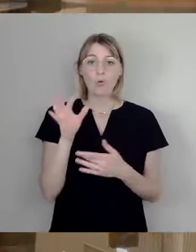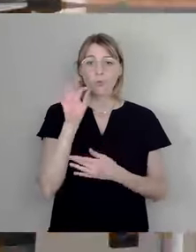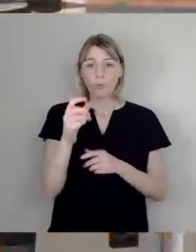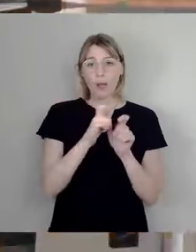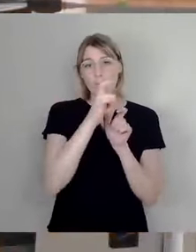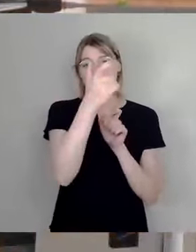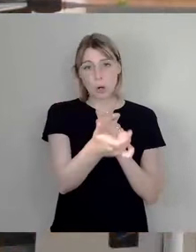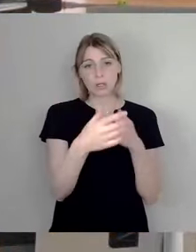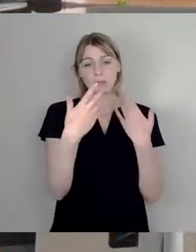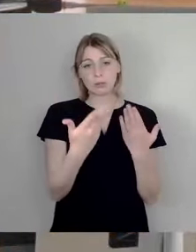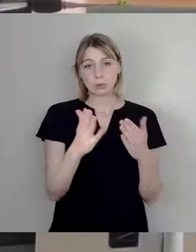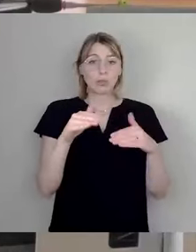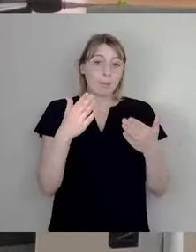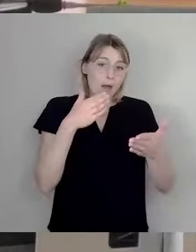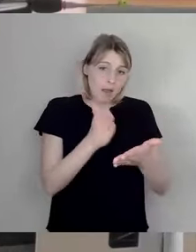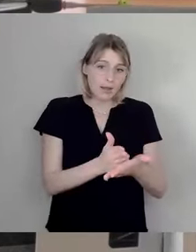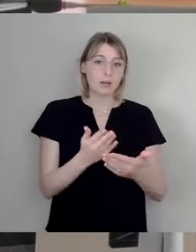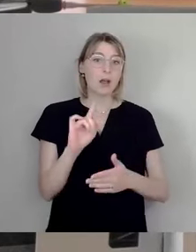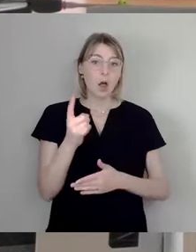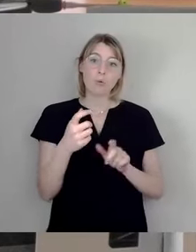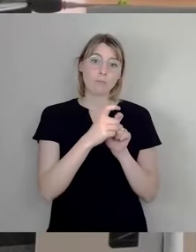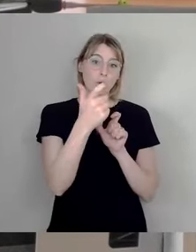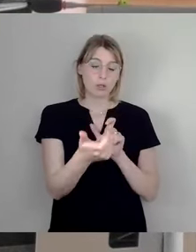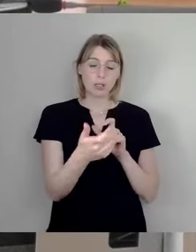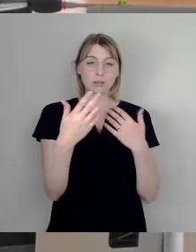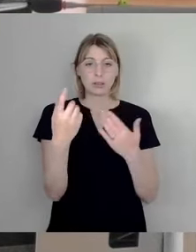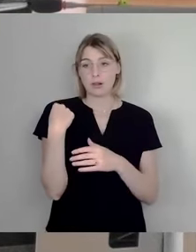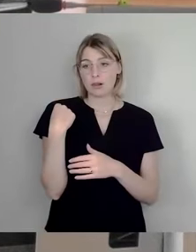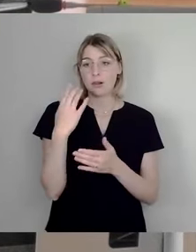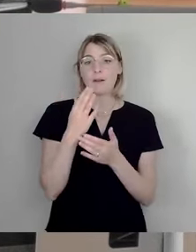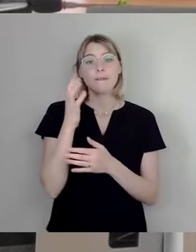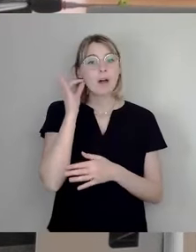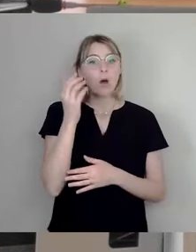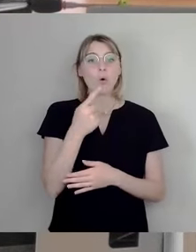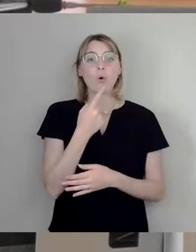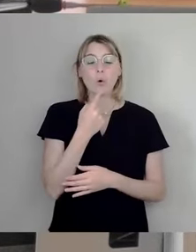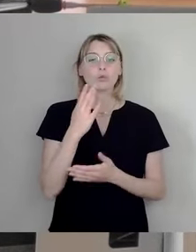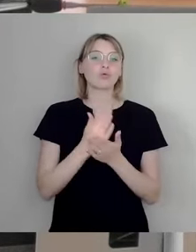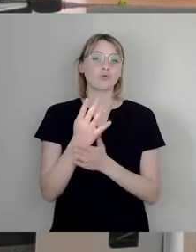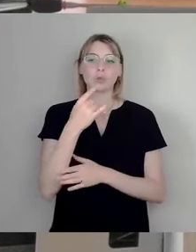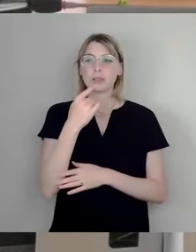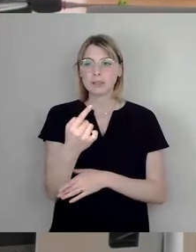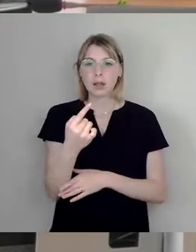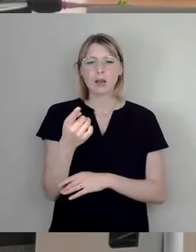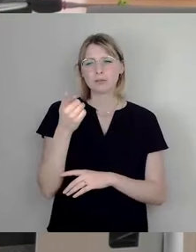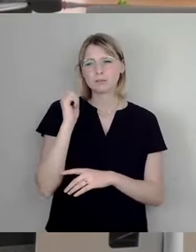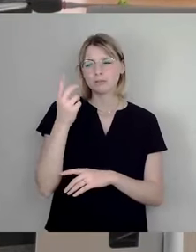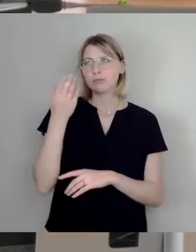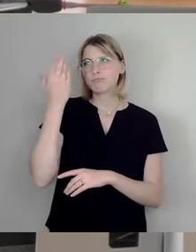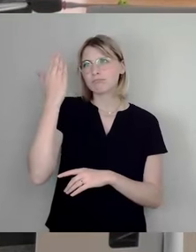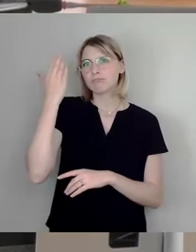Brücken verbinden, wir haben es gerade eben schon von Frau Roth gehört und wenn wir an die letzten Wochen bzw. Monate